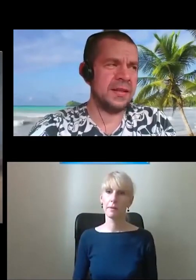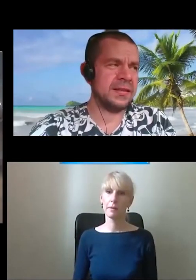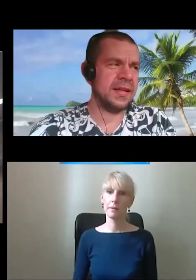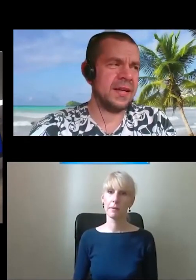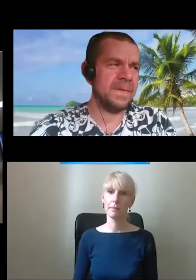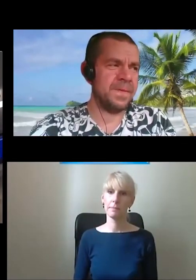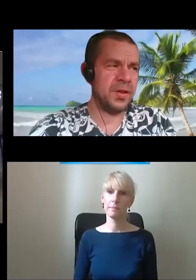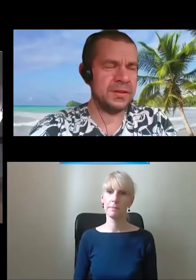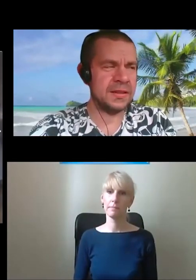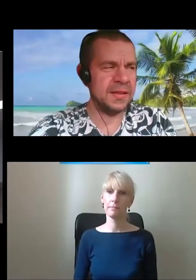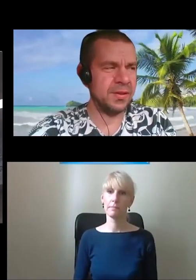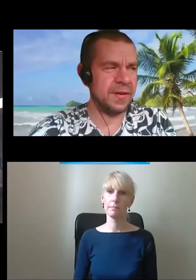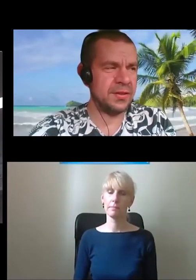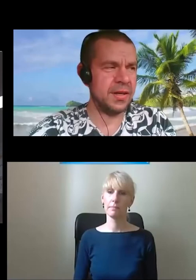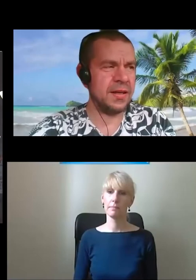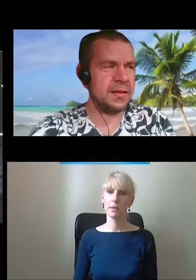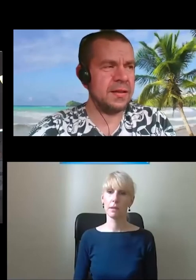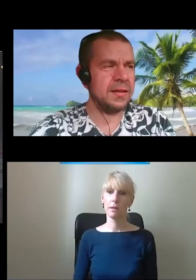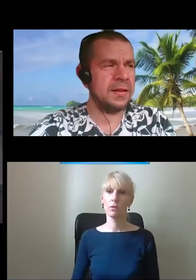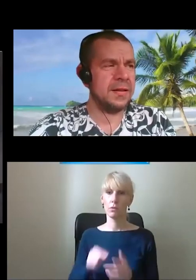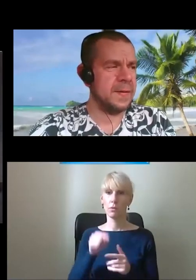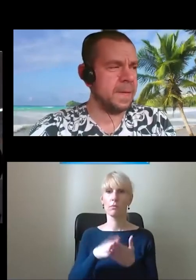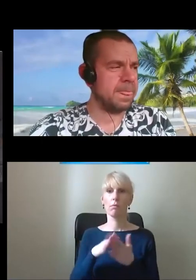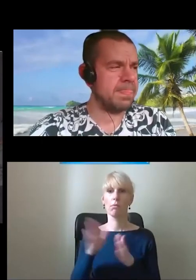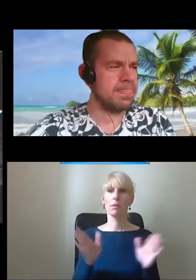oznakowane, tak? To jest to następne wejście. Jak to?